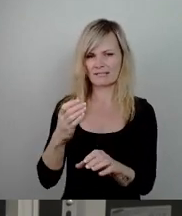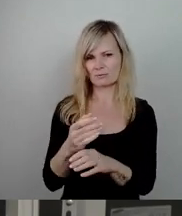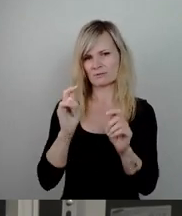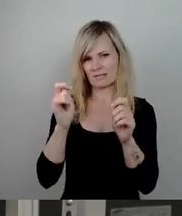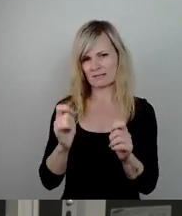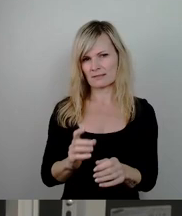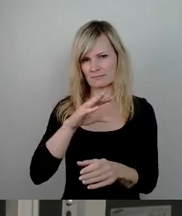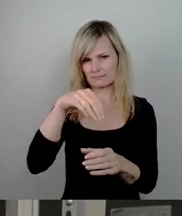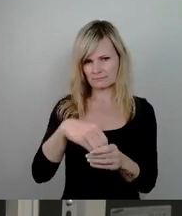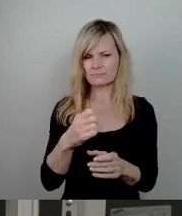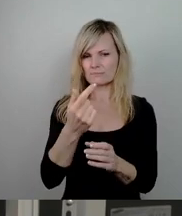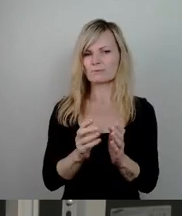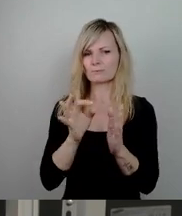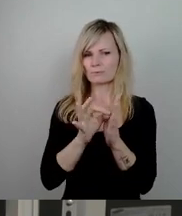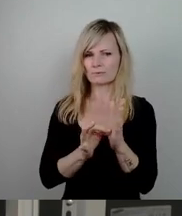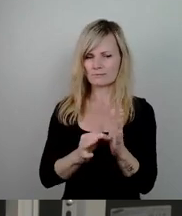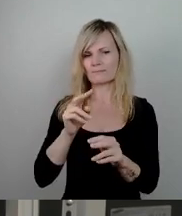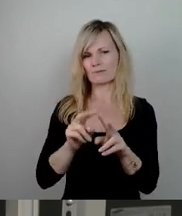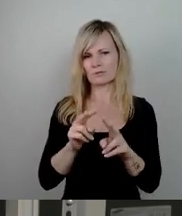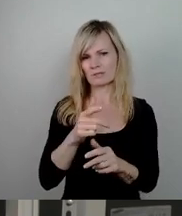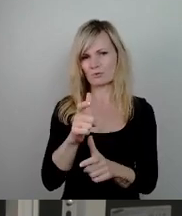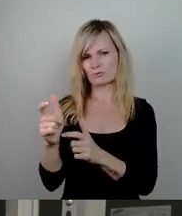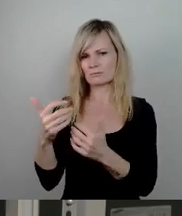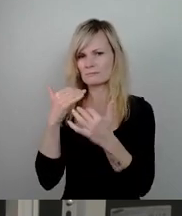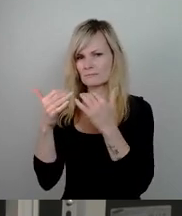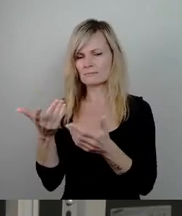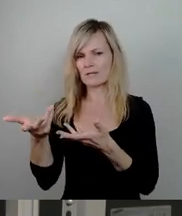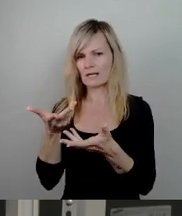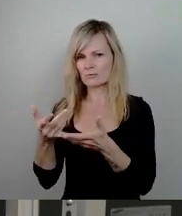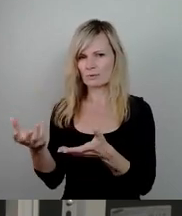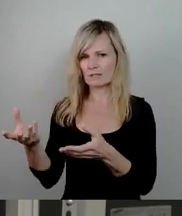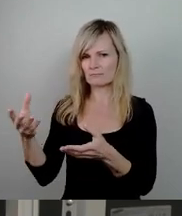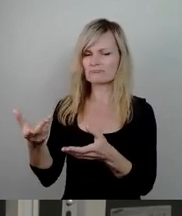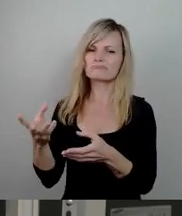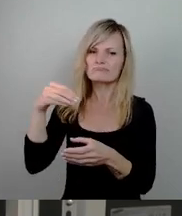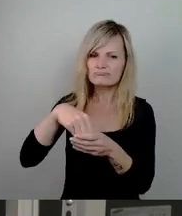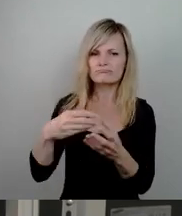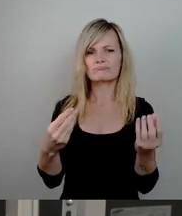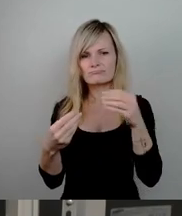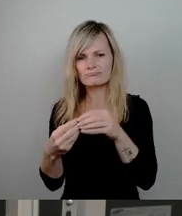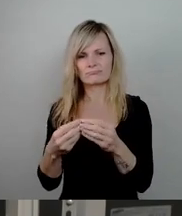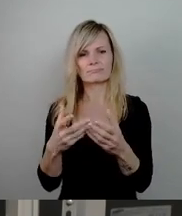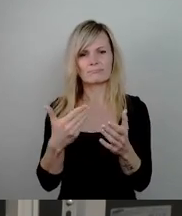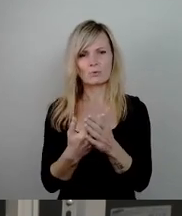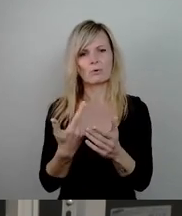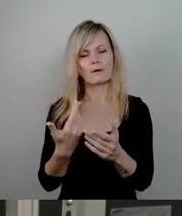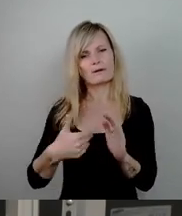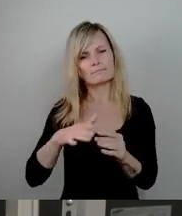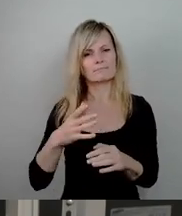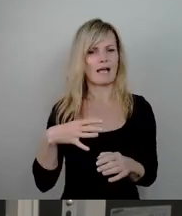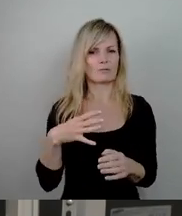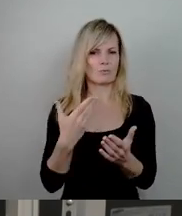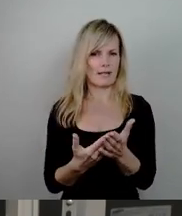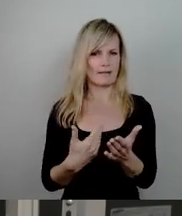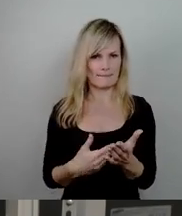Rückmeldungen aus den verschiedenen Ausschussberatungen aufnimmt und das sozusagen aktualisiert. Das wäre mein Antrag, dass wir also über den Ersetzungsantrag und dann